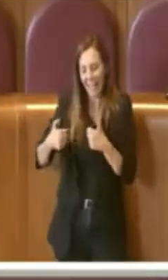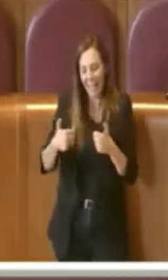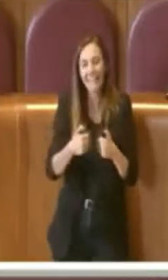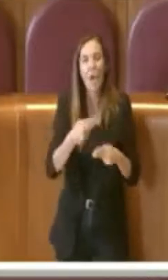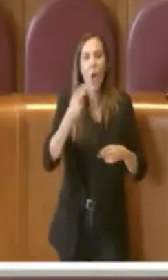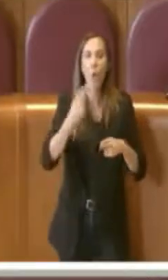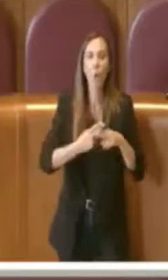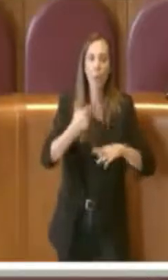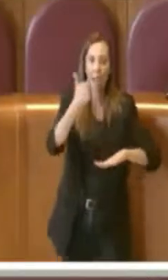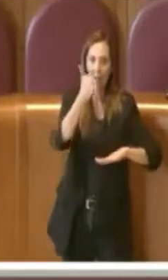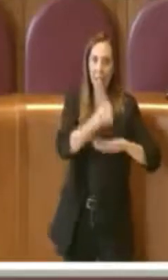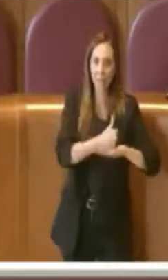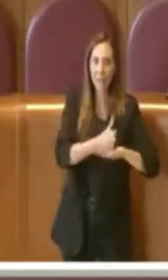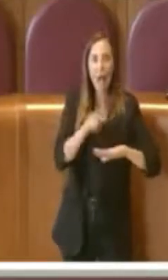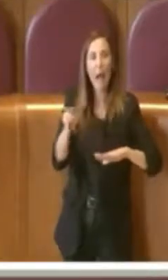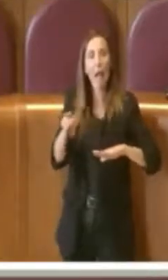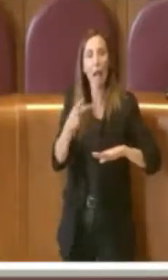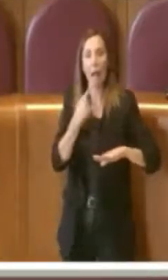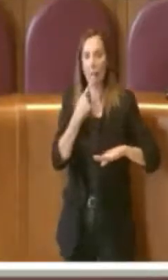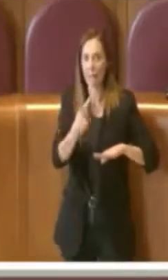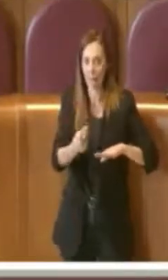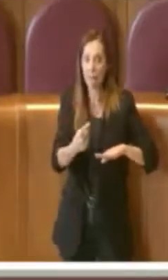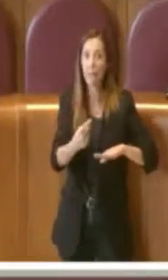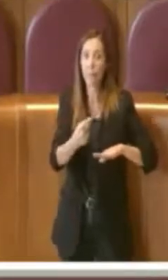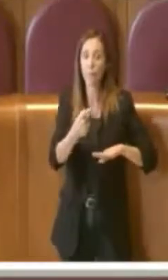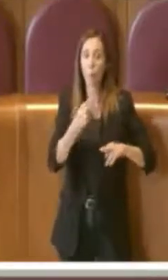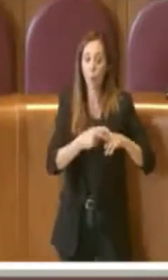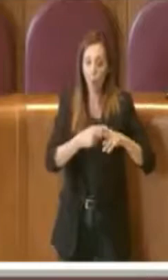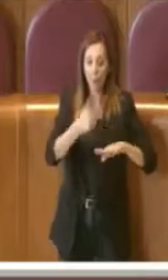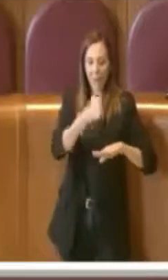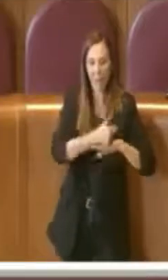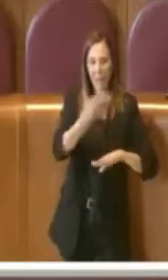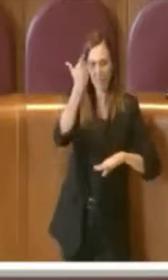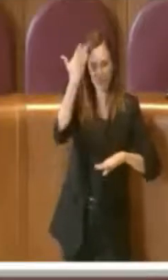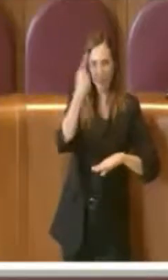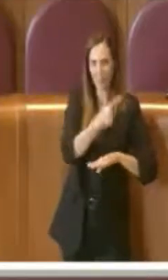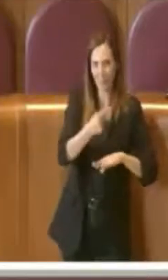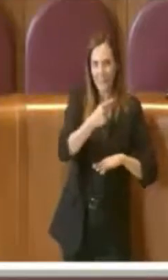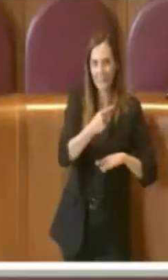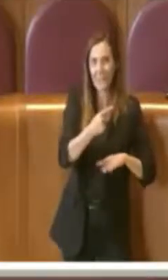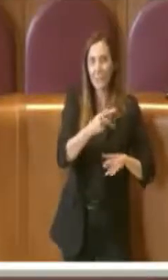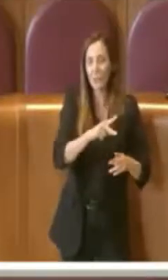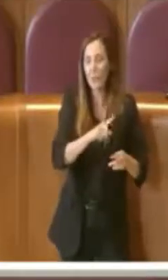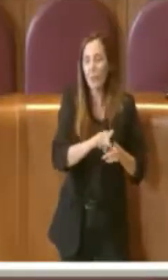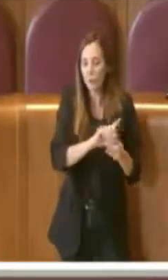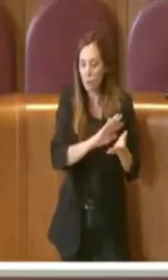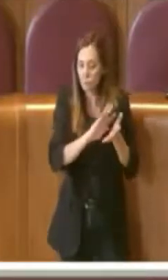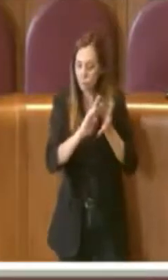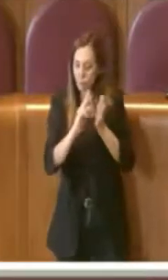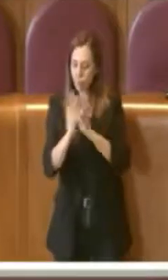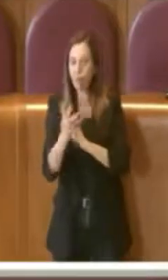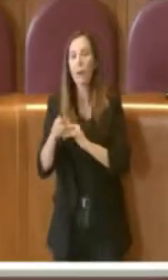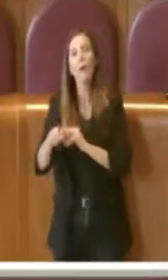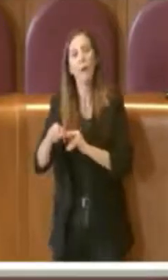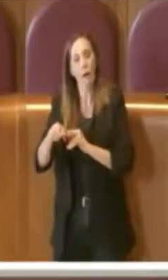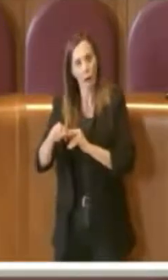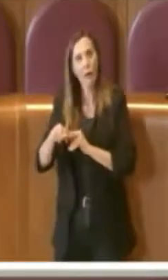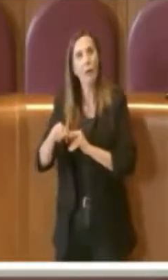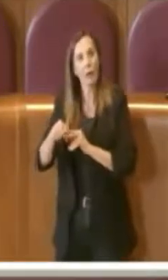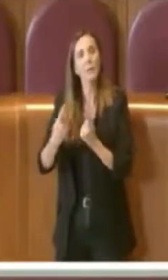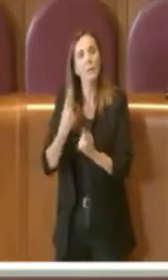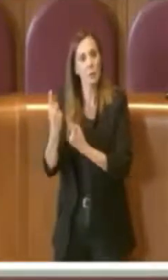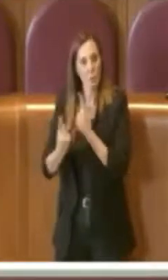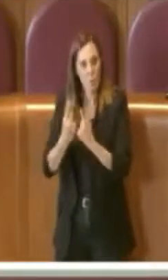passati da uno stato negativo a uno stato stabile. È stato sicuramente un lavoro enorme.